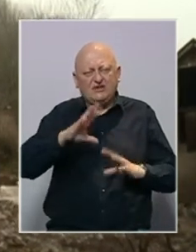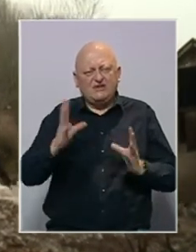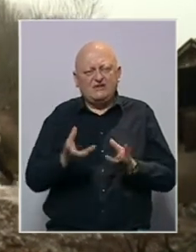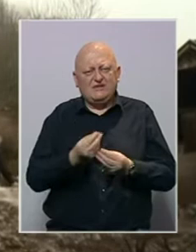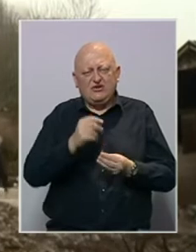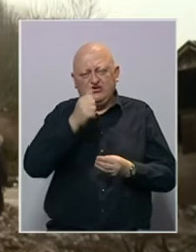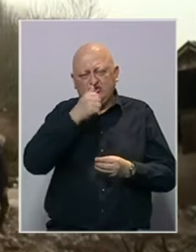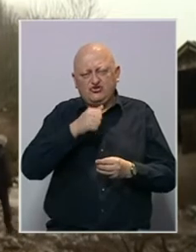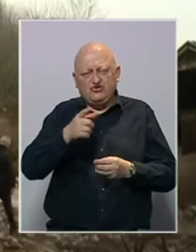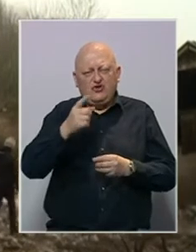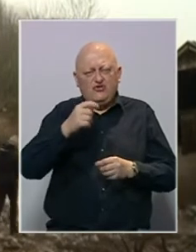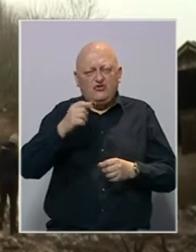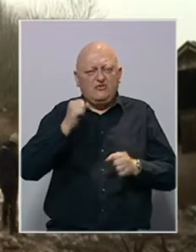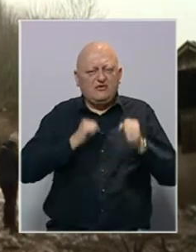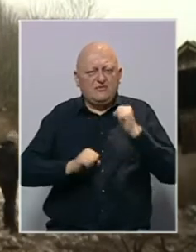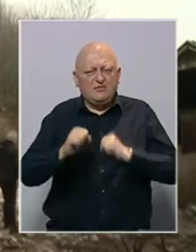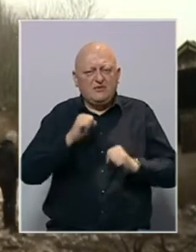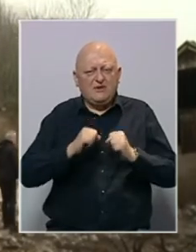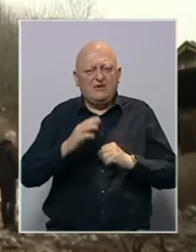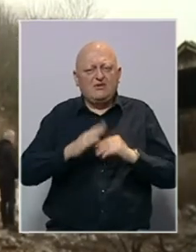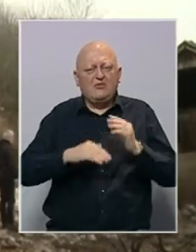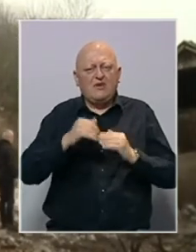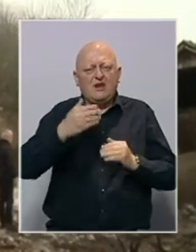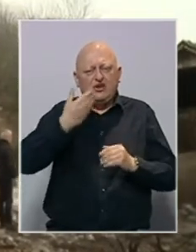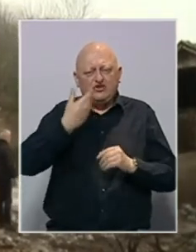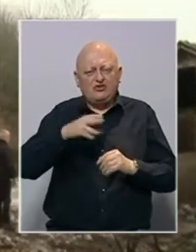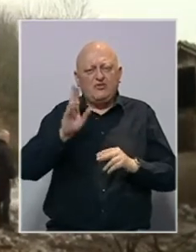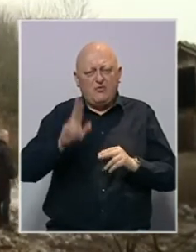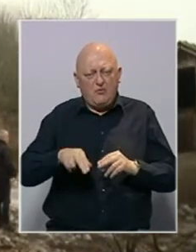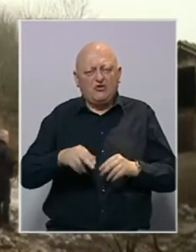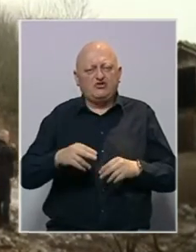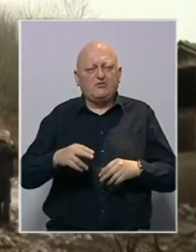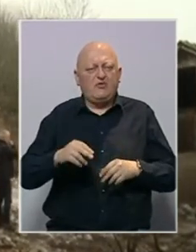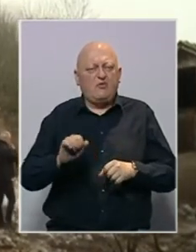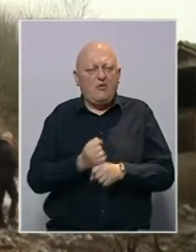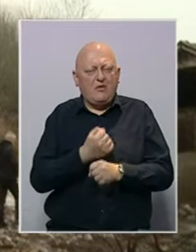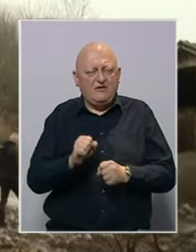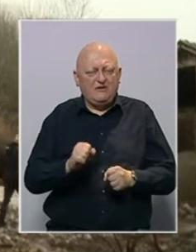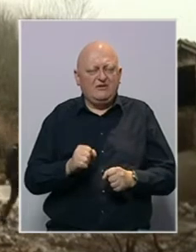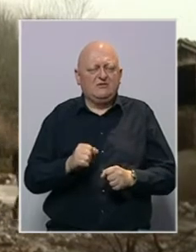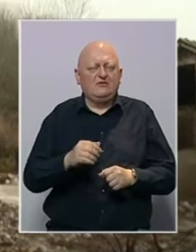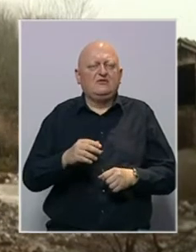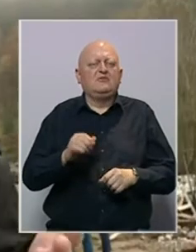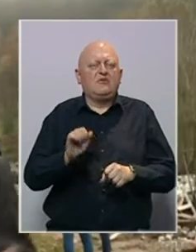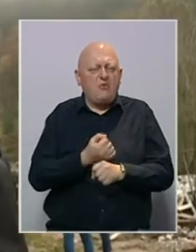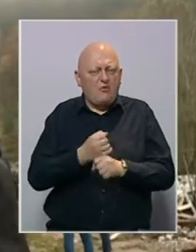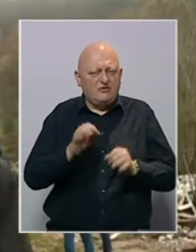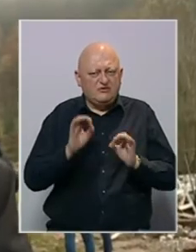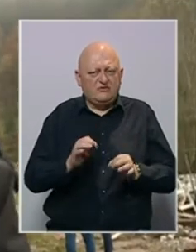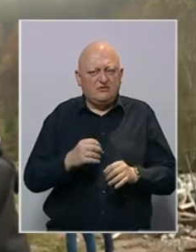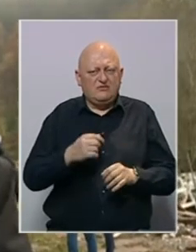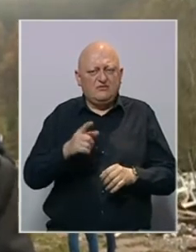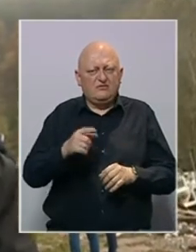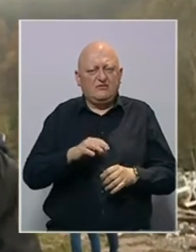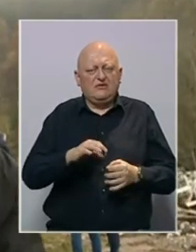ovoga što su ovi ljudi pretrpili, ali materialnu štetu možemo nadoknaditi i nadoknadit ćemo. Ovdje su